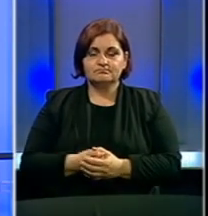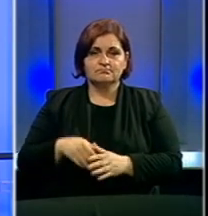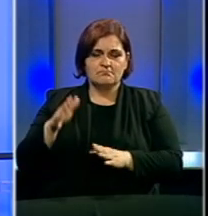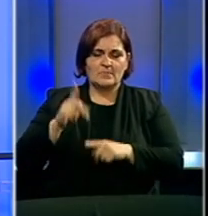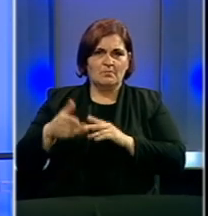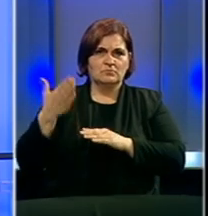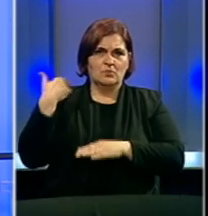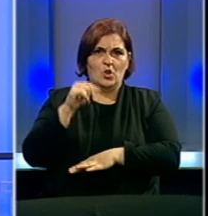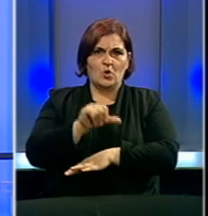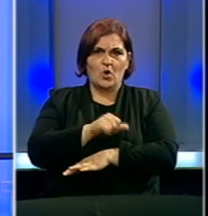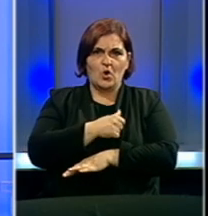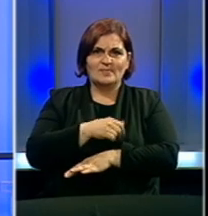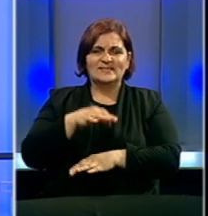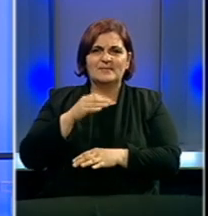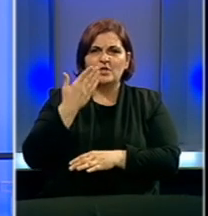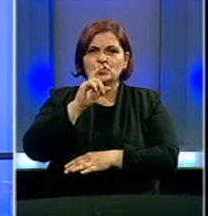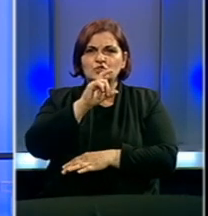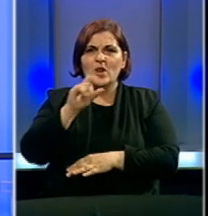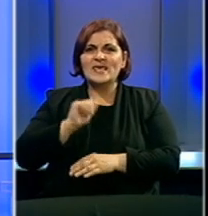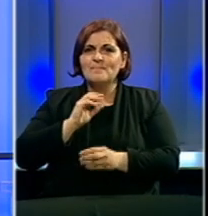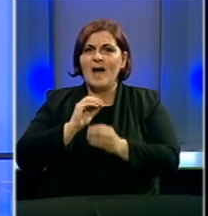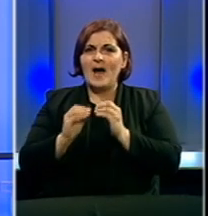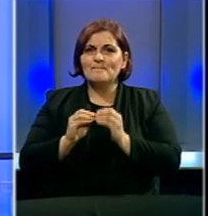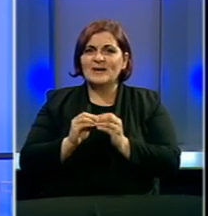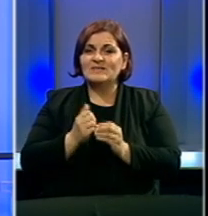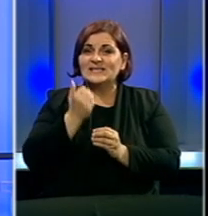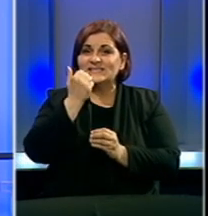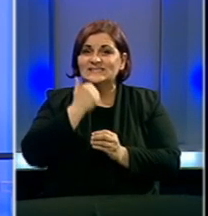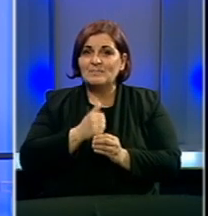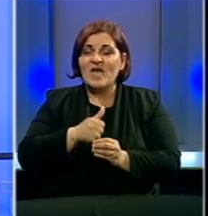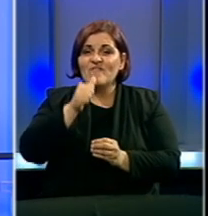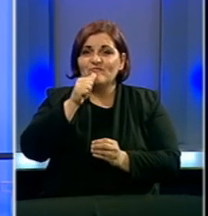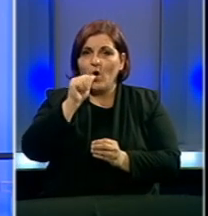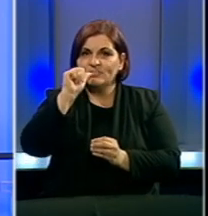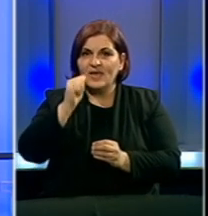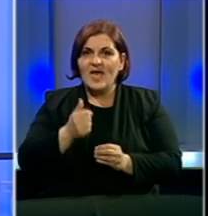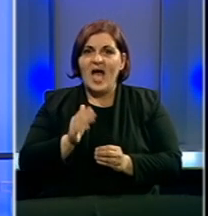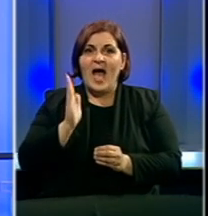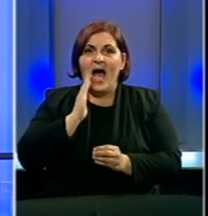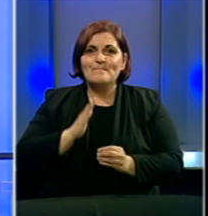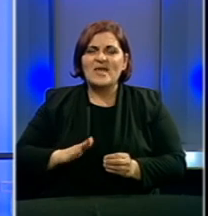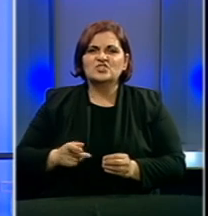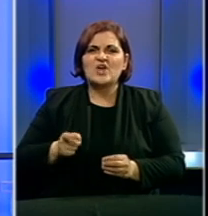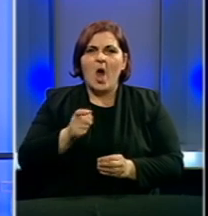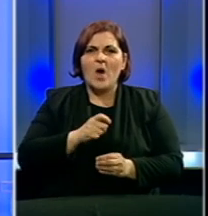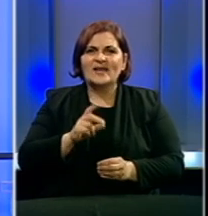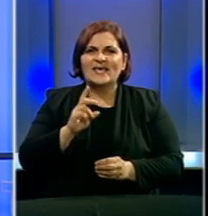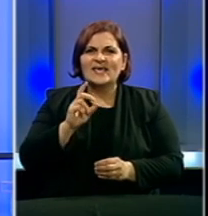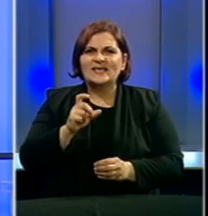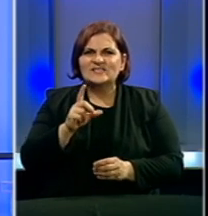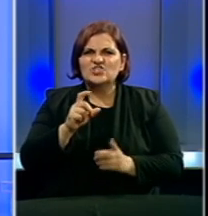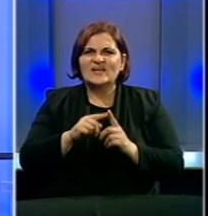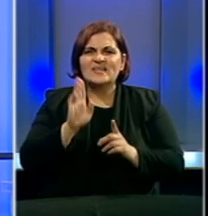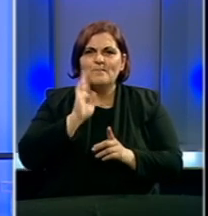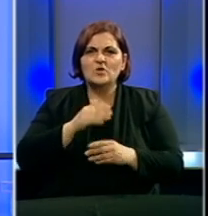Posljednjih godina nekoliko srebreničkih škola ima problem sa ispravnošću vode za piće. Američka organizacija Čerit iz Bosnija